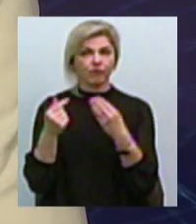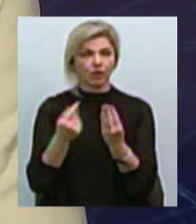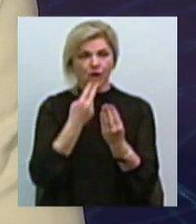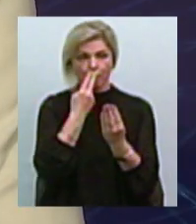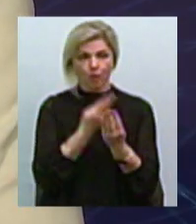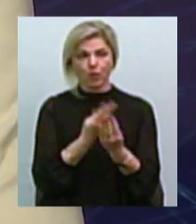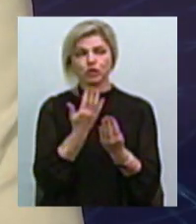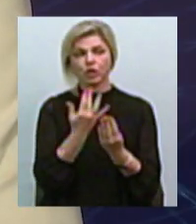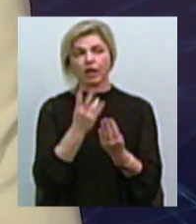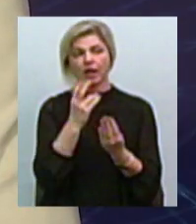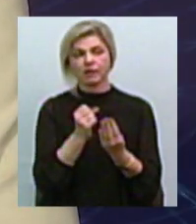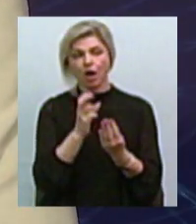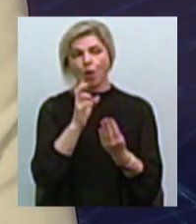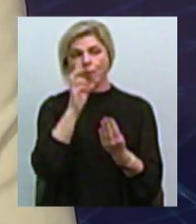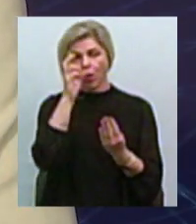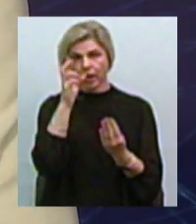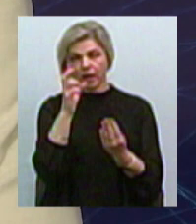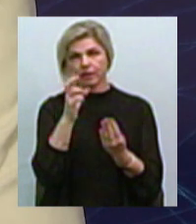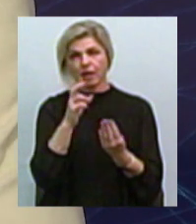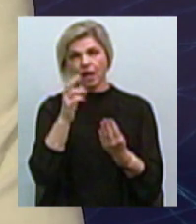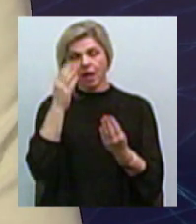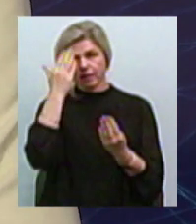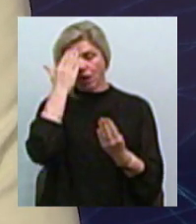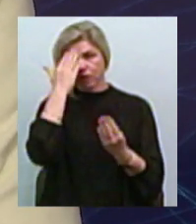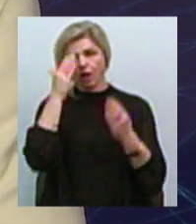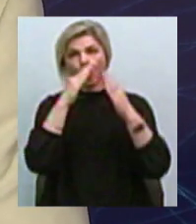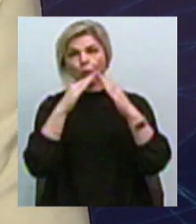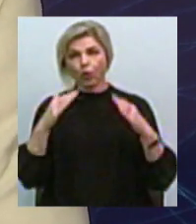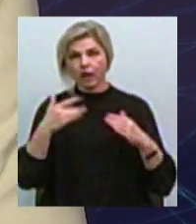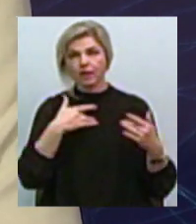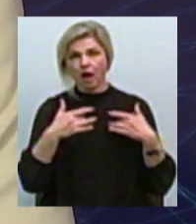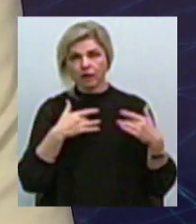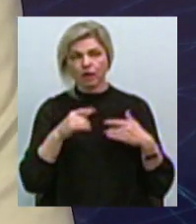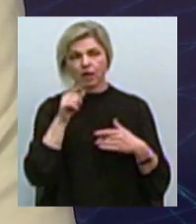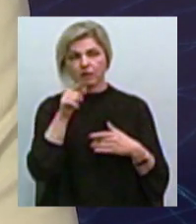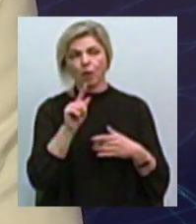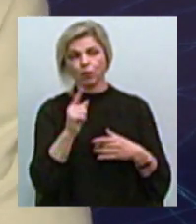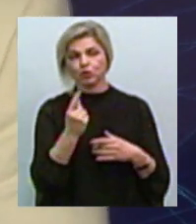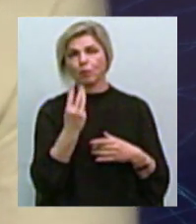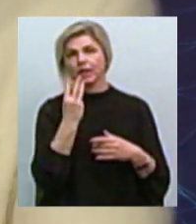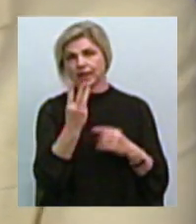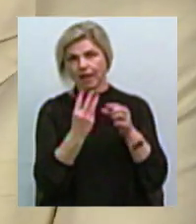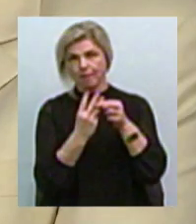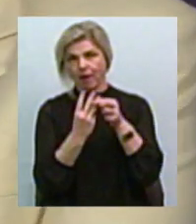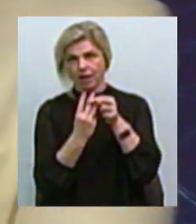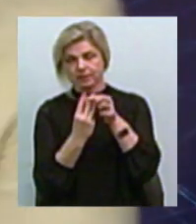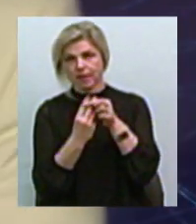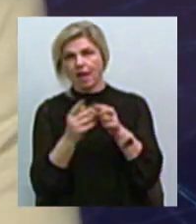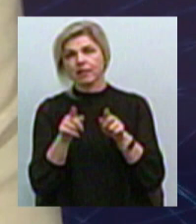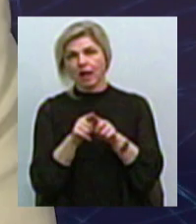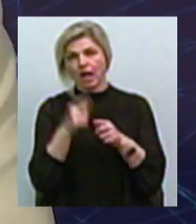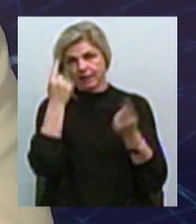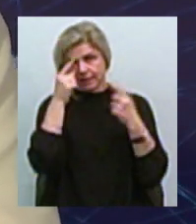на богині на даху театру у Львові То ми побачимо, що там чомусь три пальці Ну таке елемент дизайну